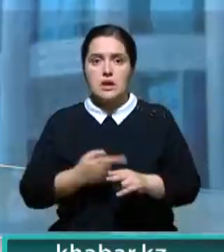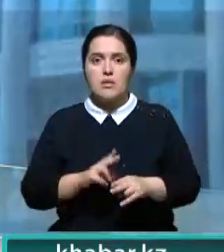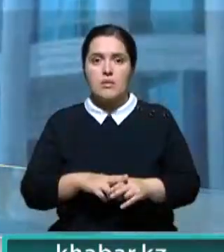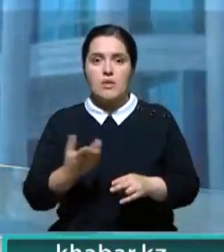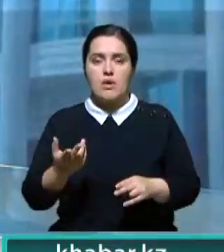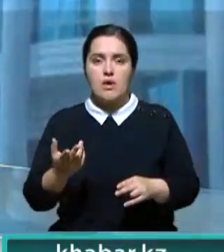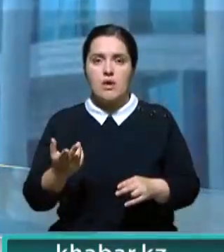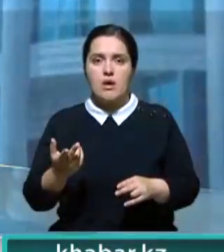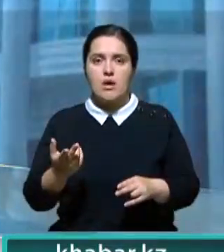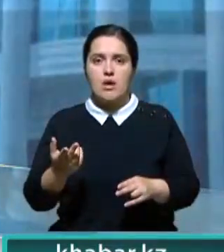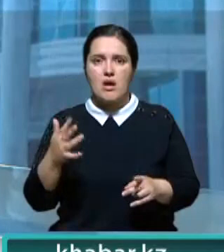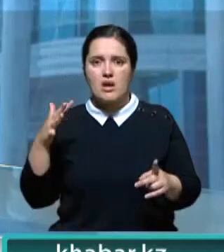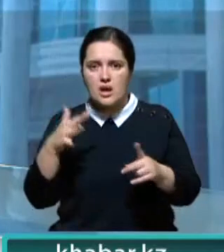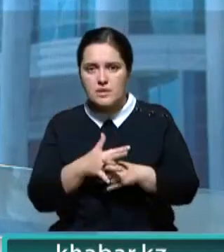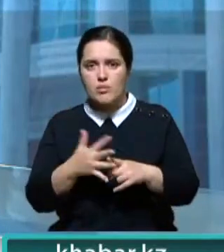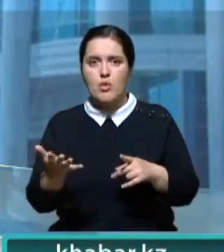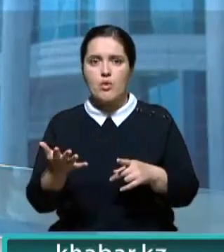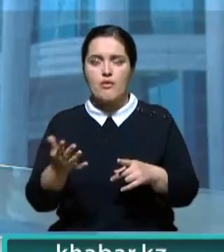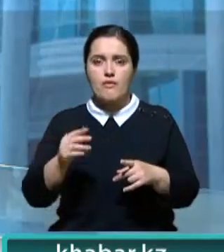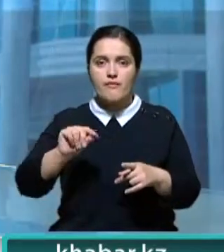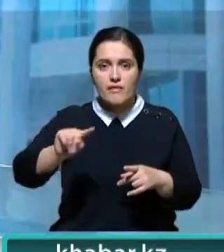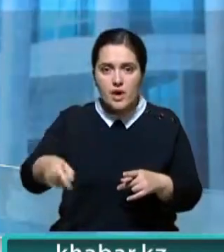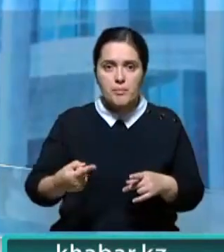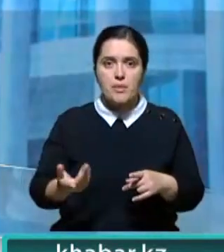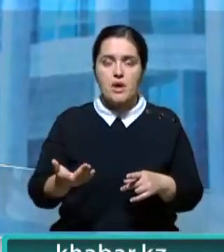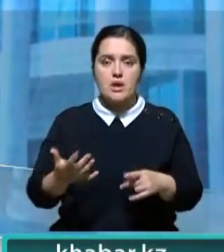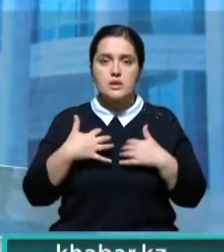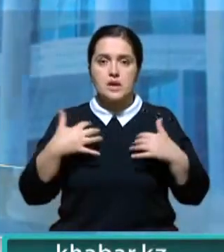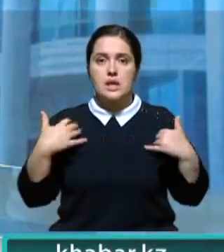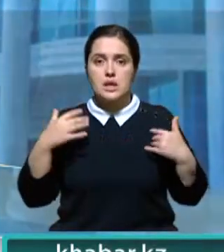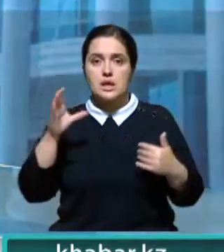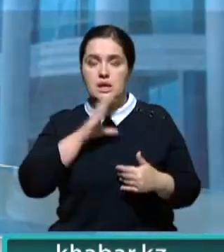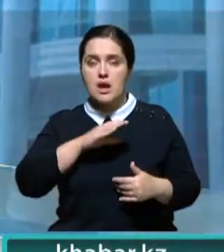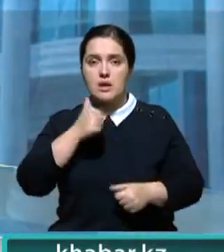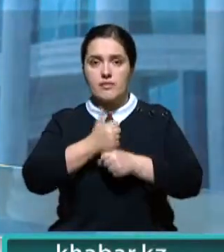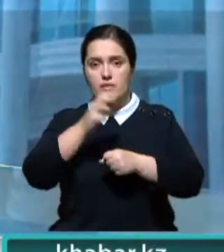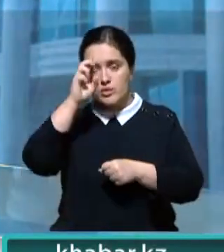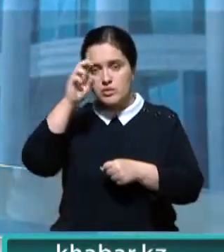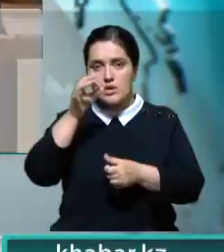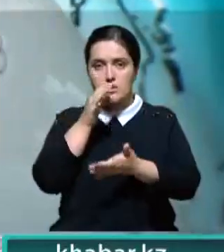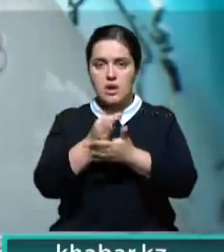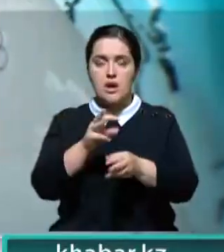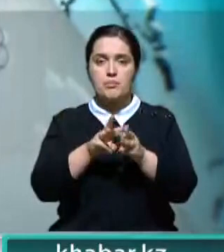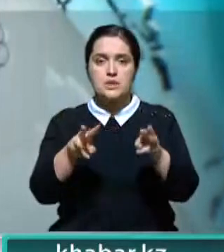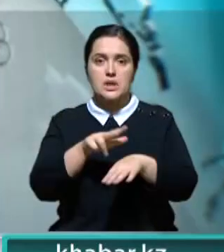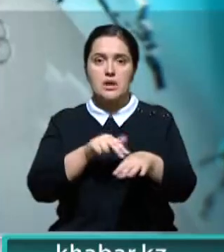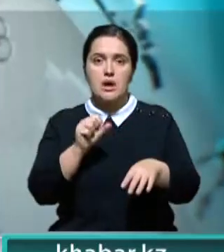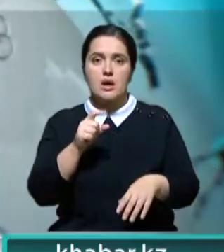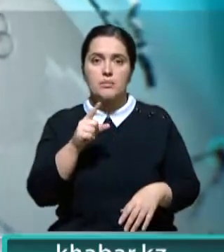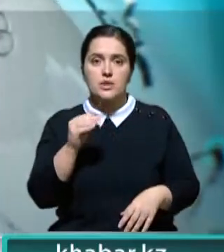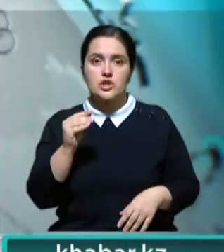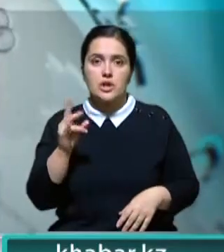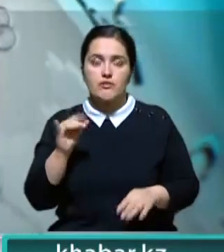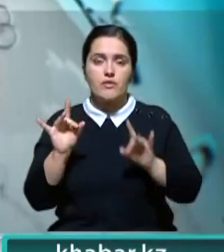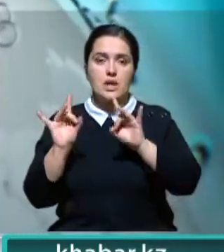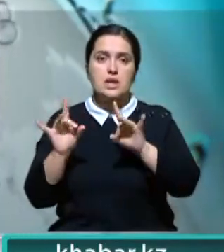в частности сократилось число разбоев, фактов вымогательства и скатократства. Об этом главе государства доложил министр внутренних дел. Марат Ахмеджанов также